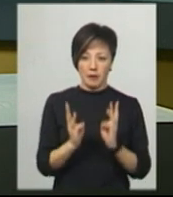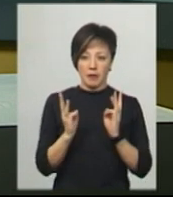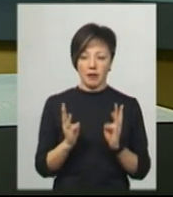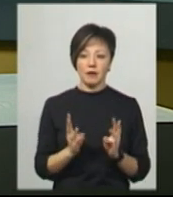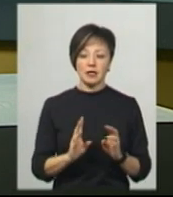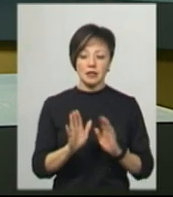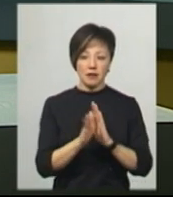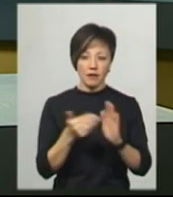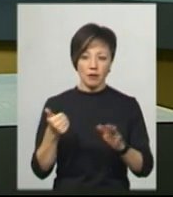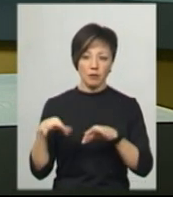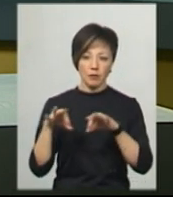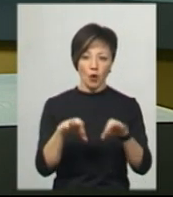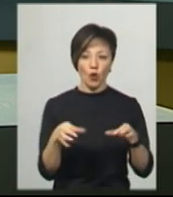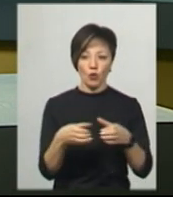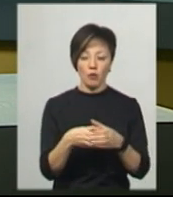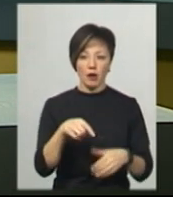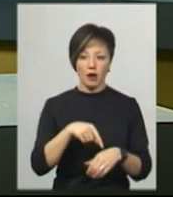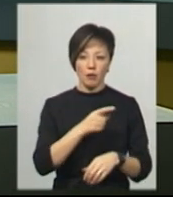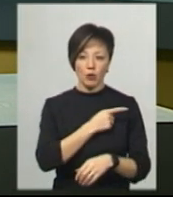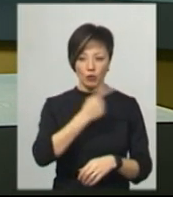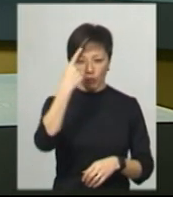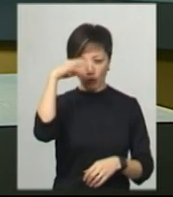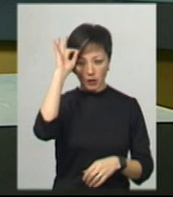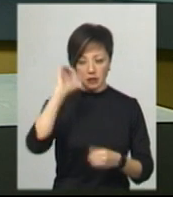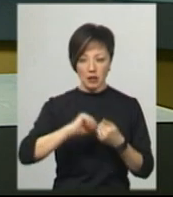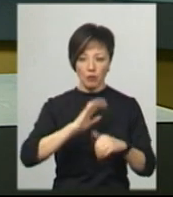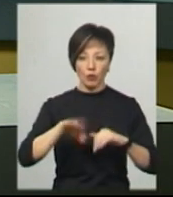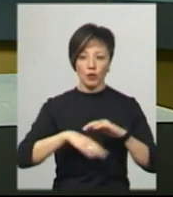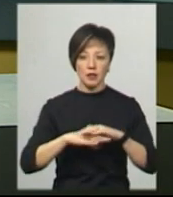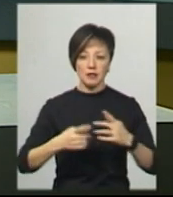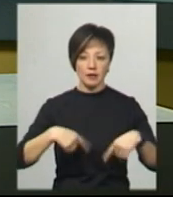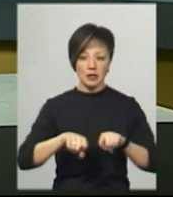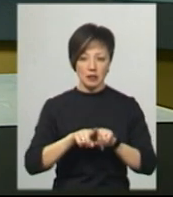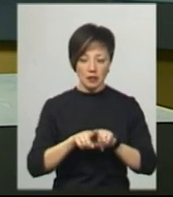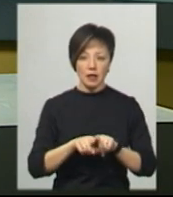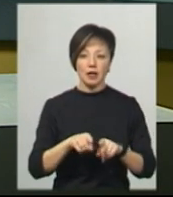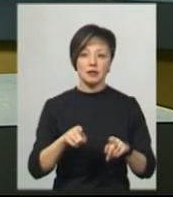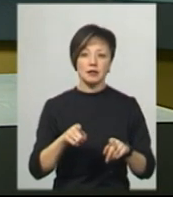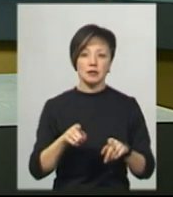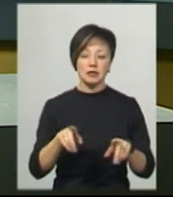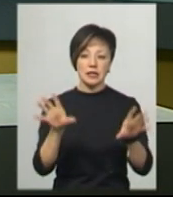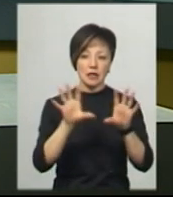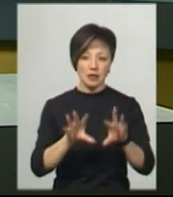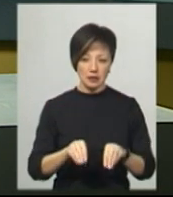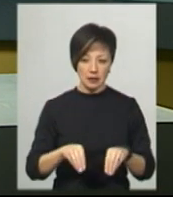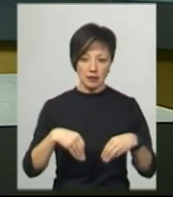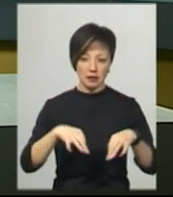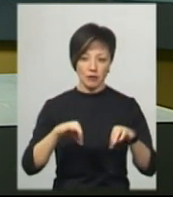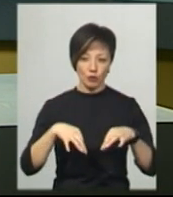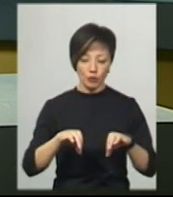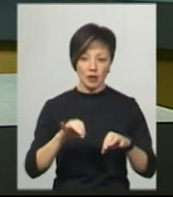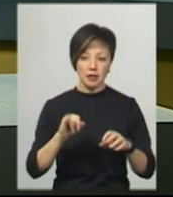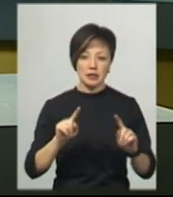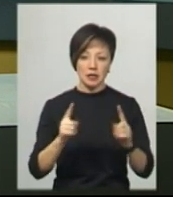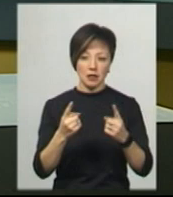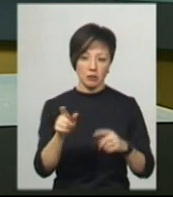викликом перебула група реагування патрульної поліції Кам'янець-Подільського відділення поліції, які загасили транспортний засіб та